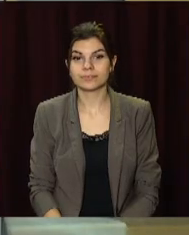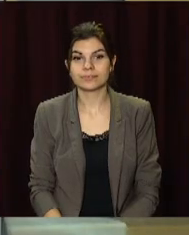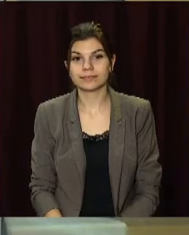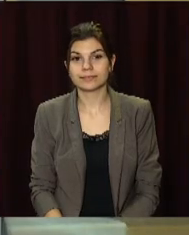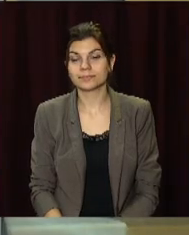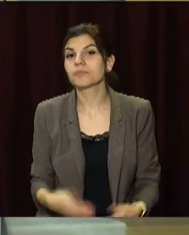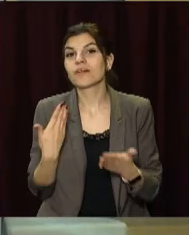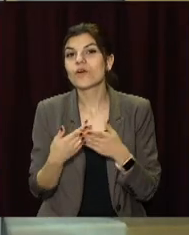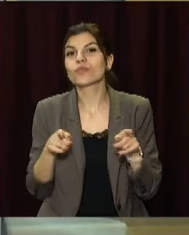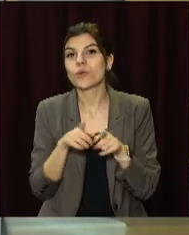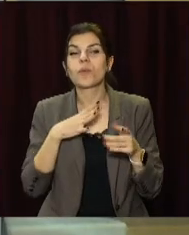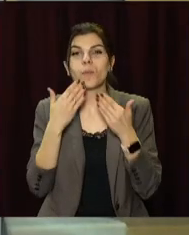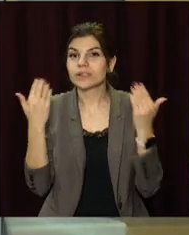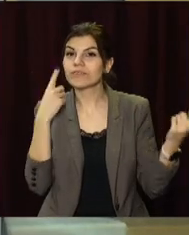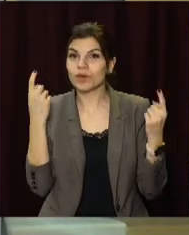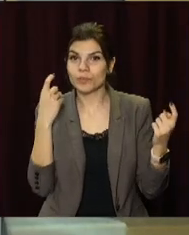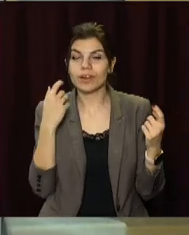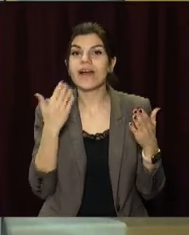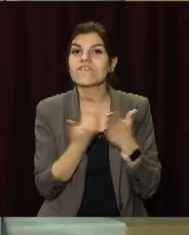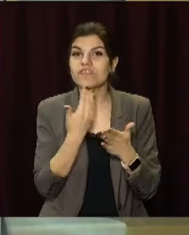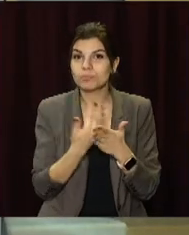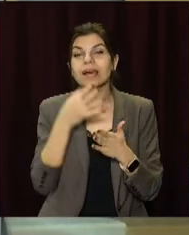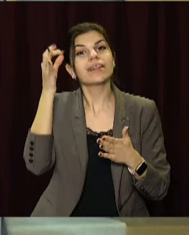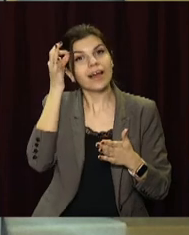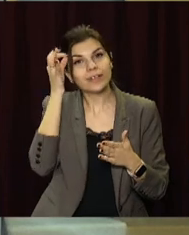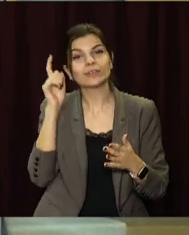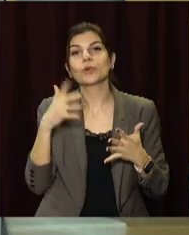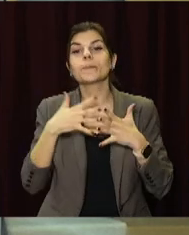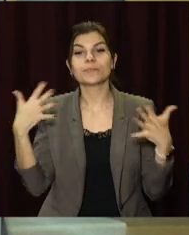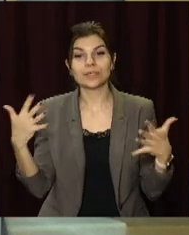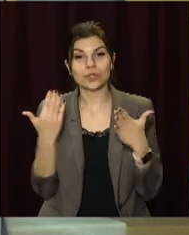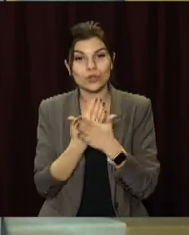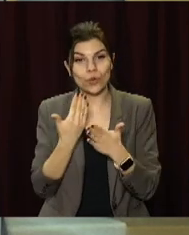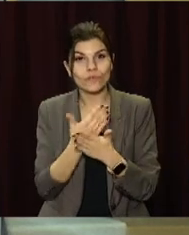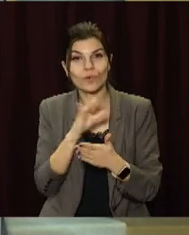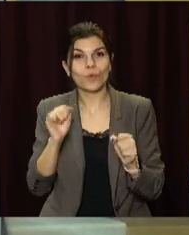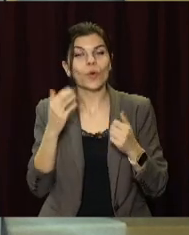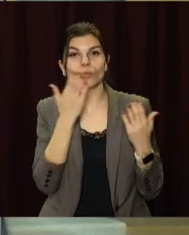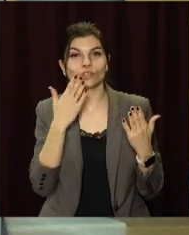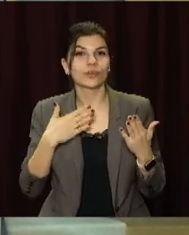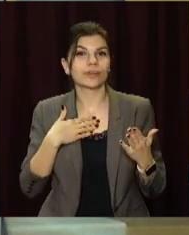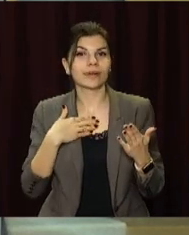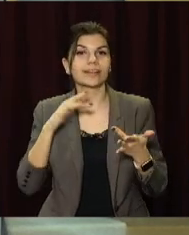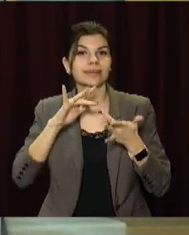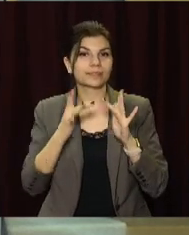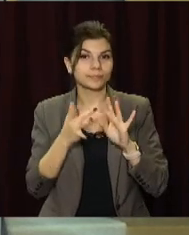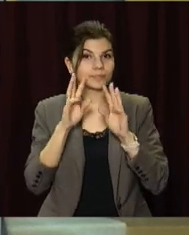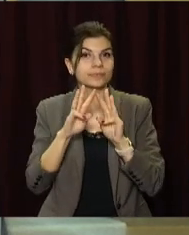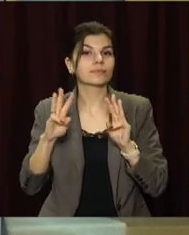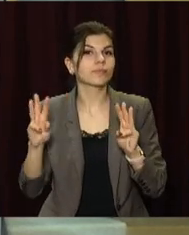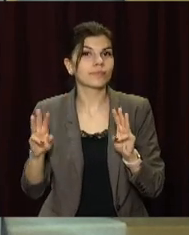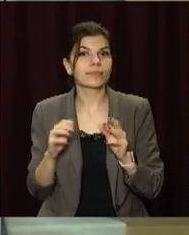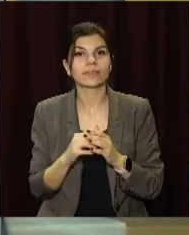І такою була остання інформація випуску. Нагадую, що більше новин ви зможете прочитати на нашому сайті opentv